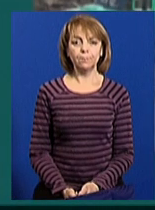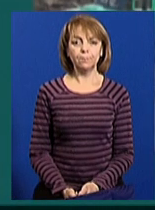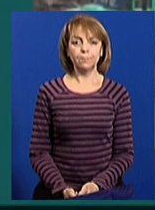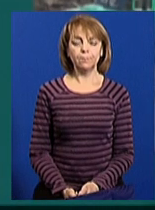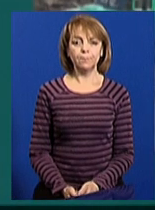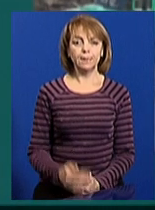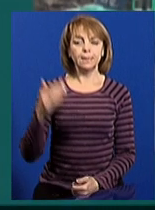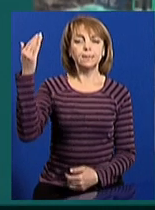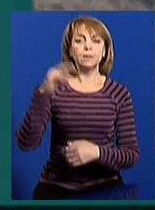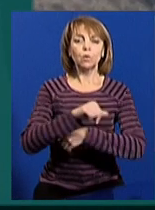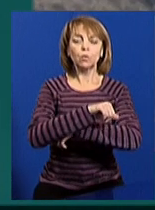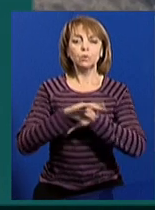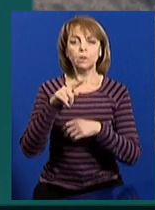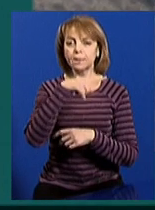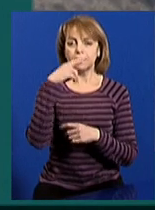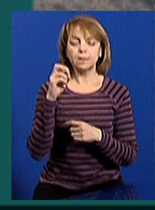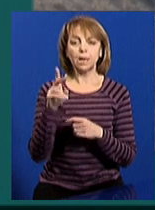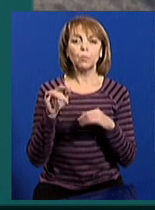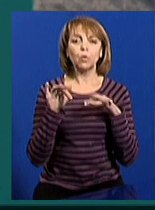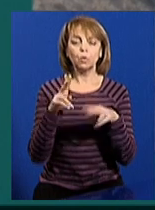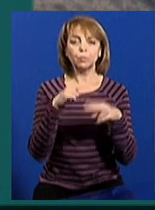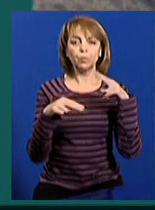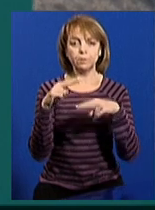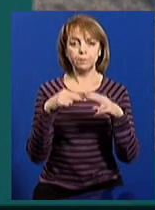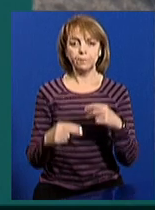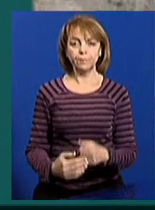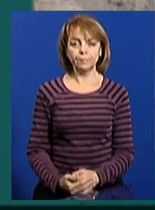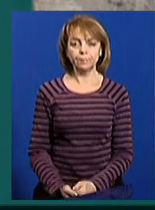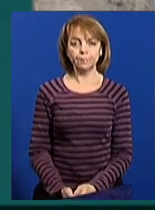Стіна на кордоні з Росією. Як проходить будівництво?